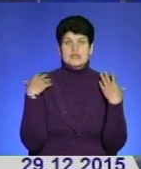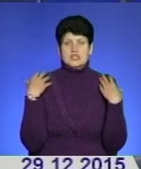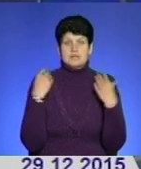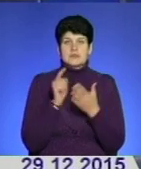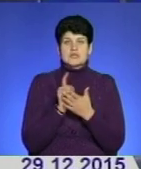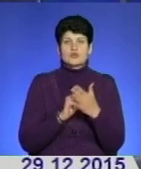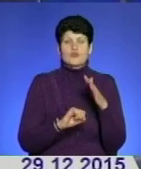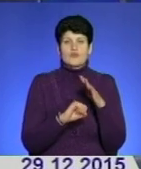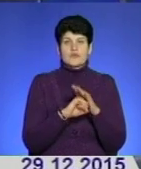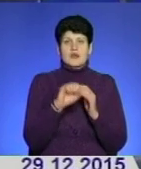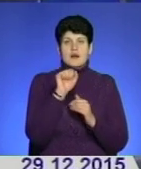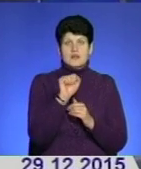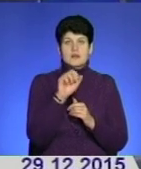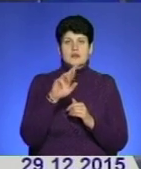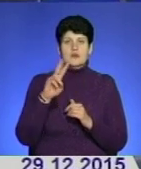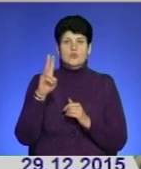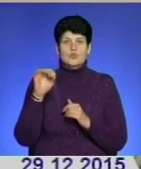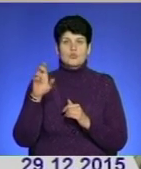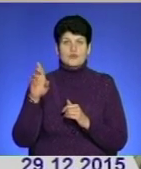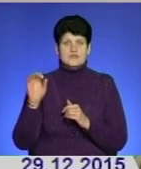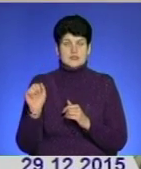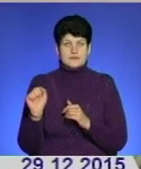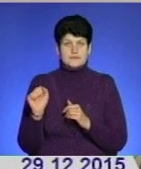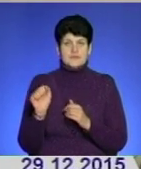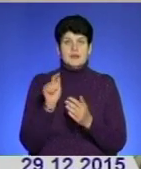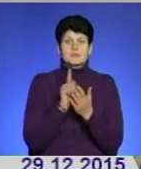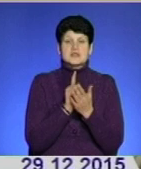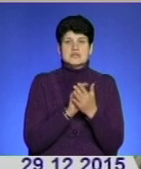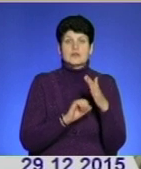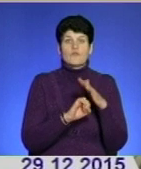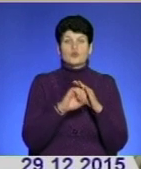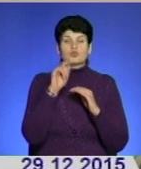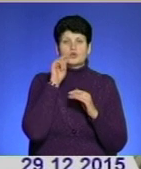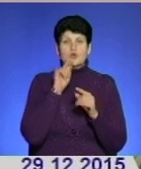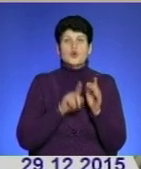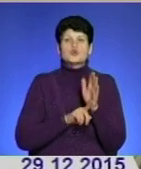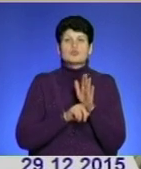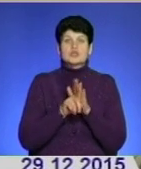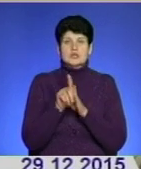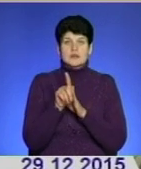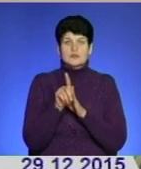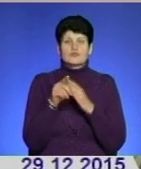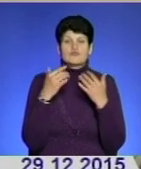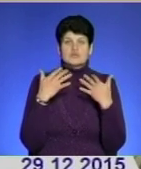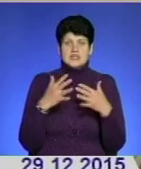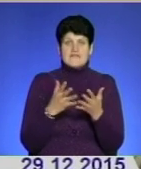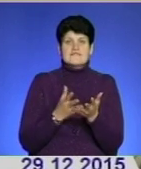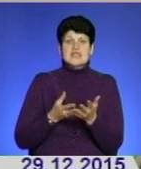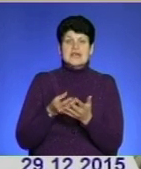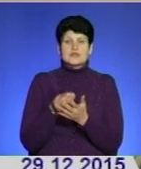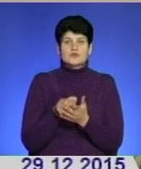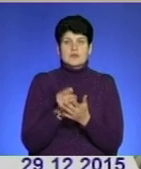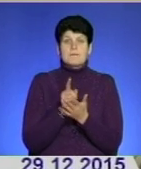області Алла Якубовська. Пенсійним фондом України розпочинається розпочато фінансування